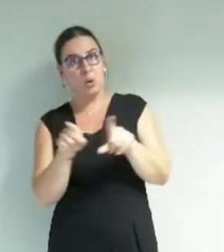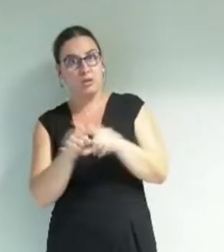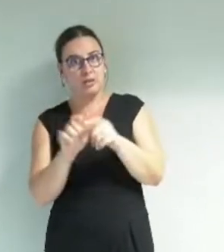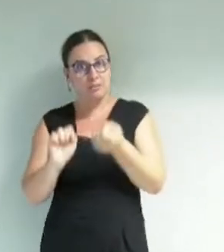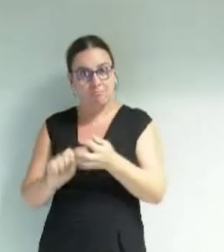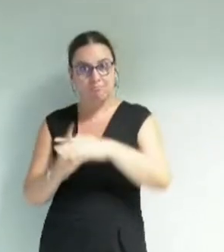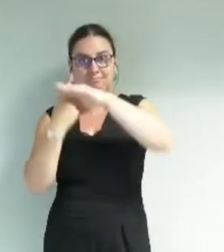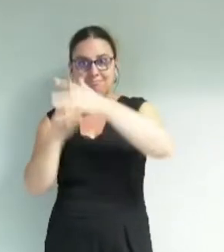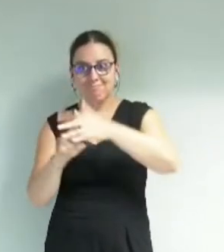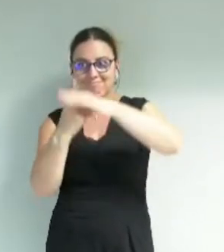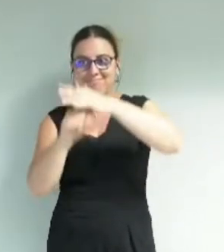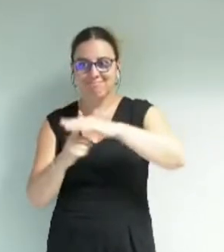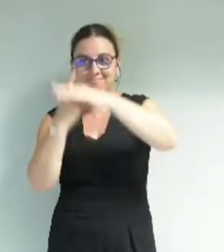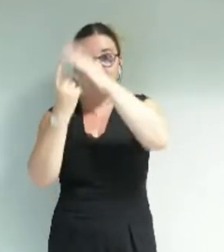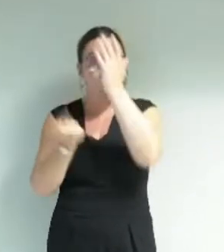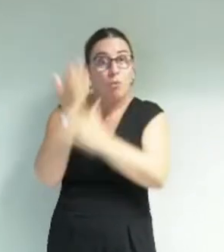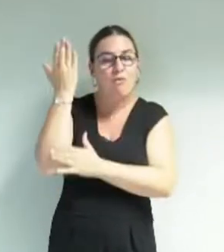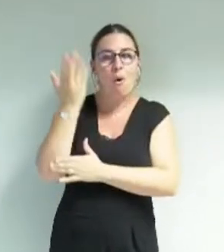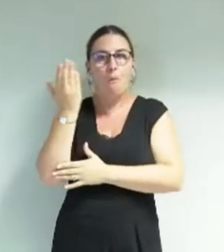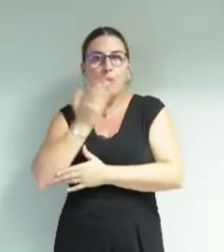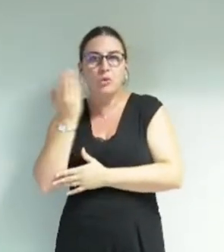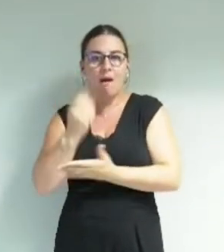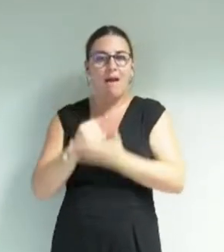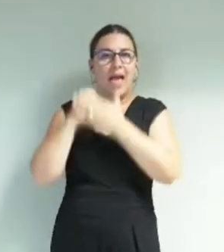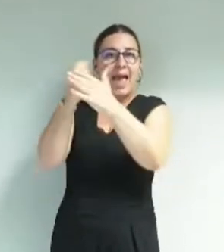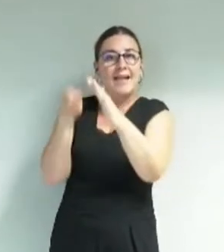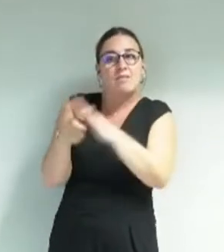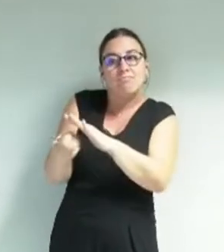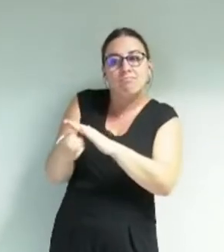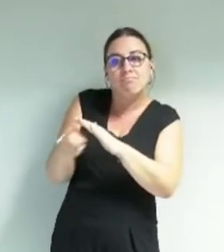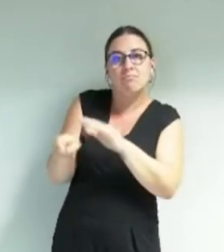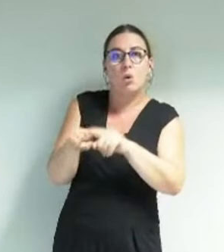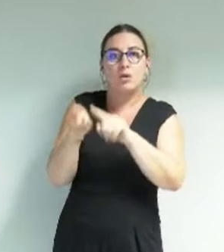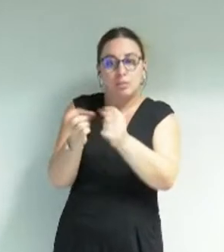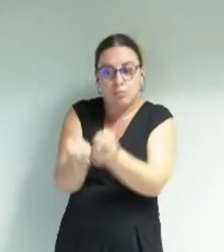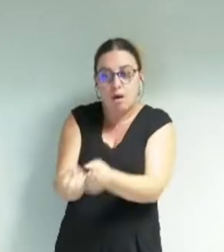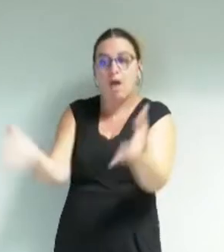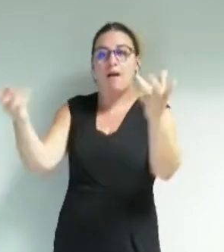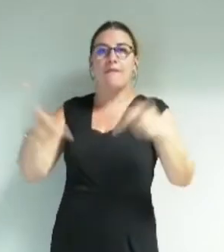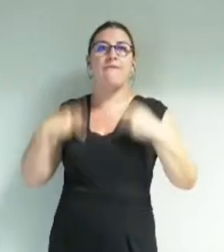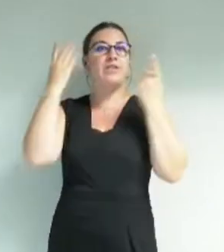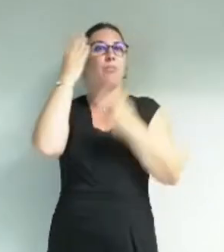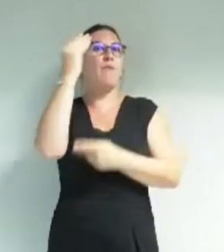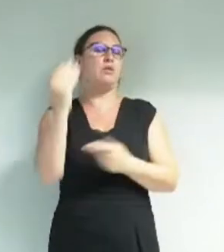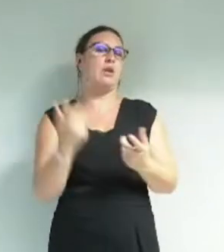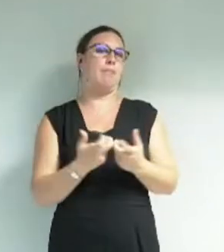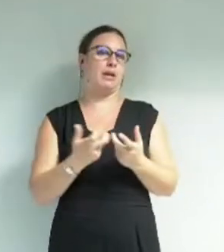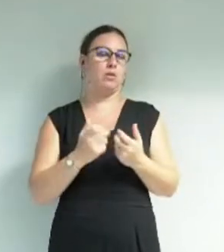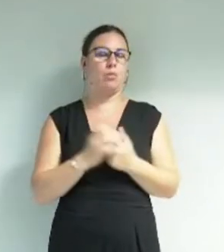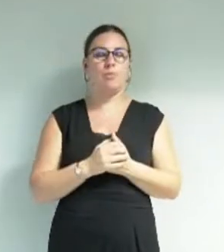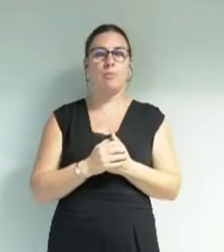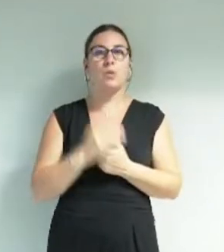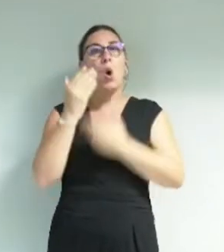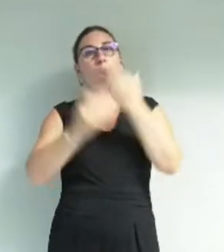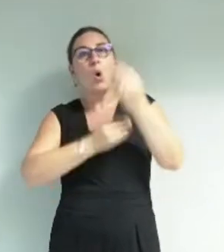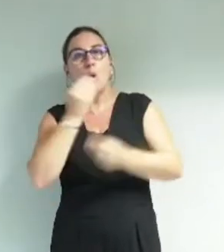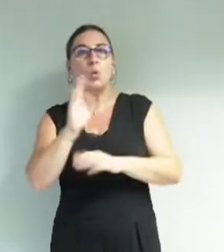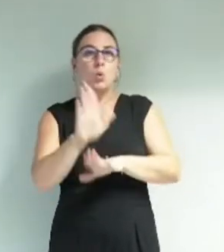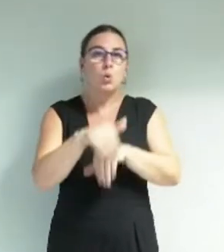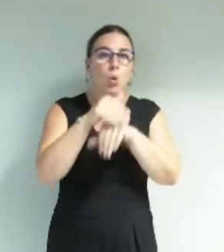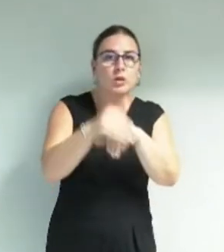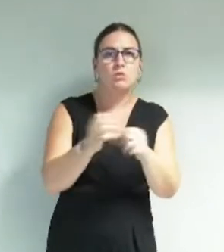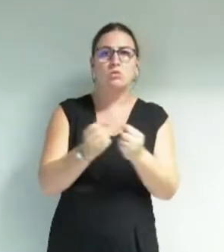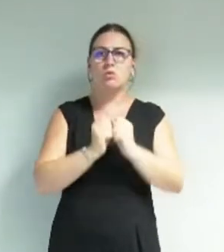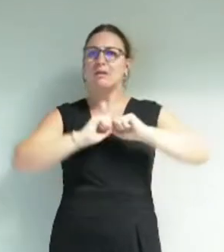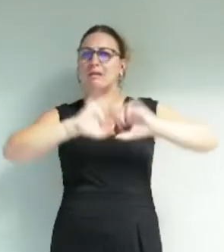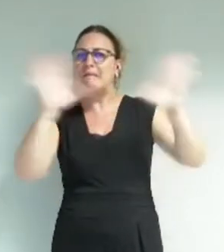'émergence de toutes et tous en poursuivant le maintien de multiples aides modestes pour soutenir le démarrage de la vie professionnelle par exemple. Ou encore maintenir des dispositifs